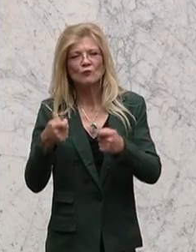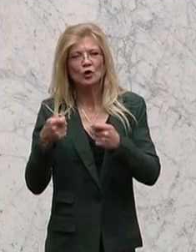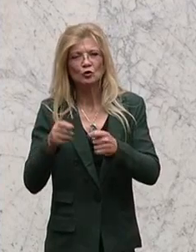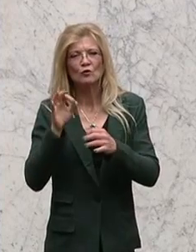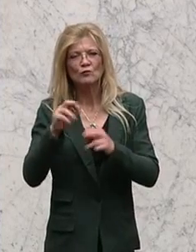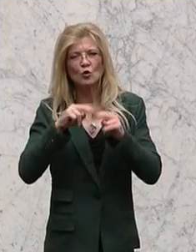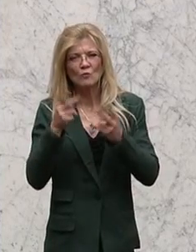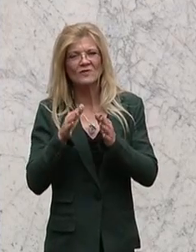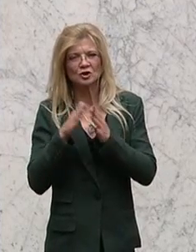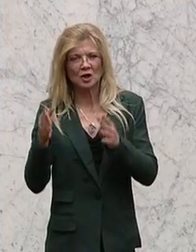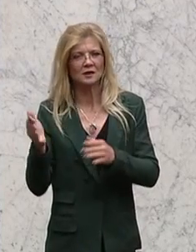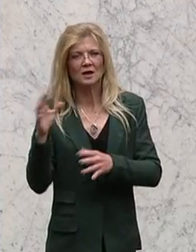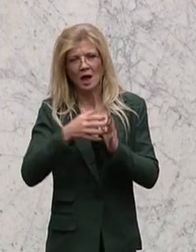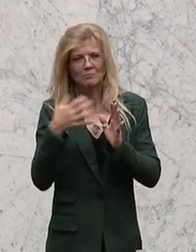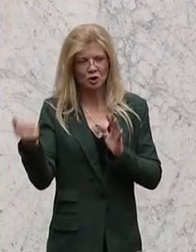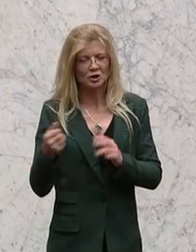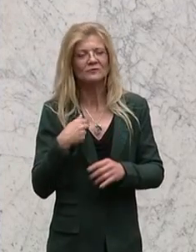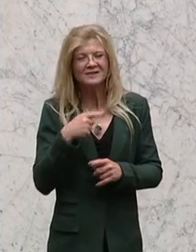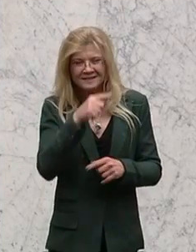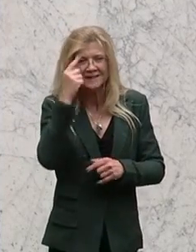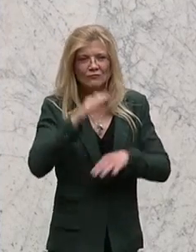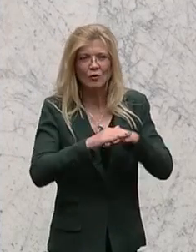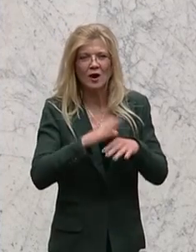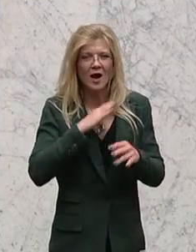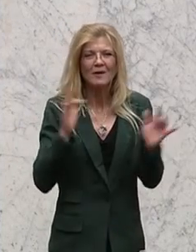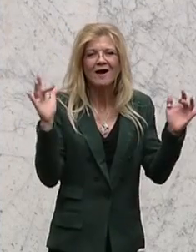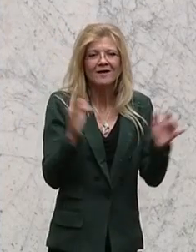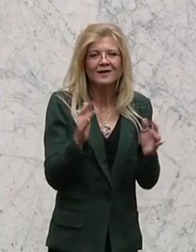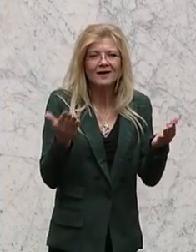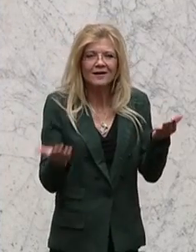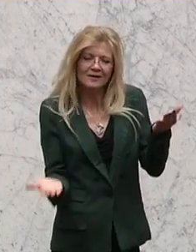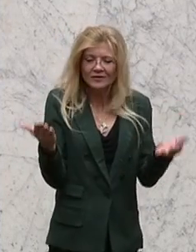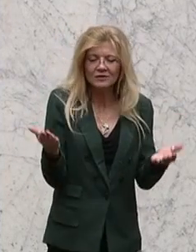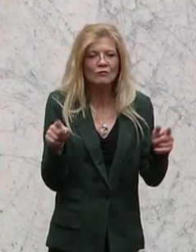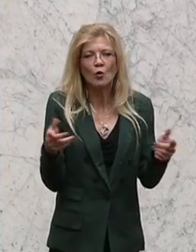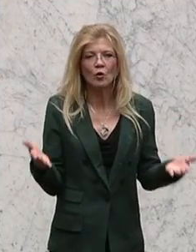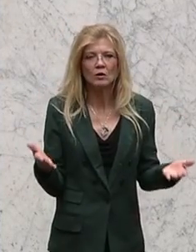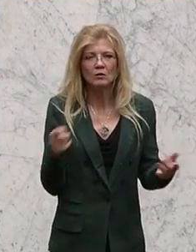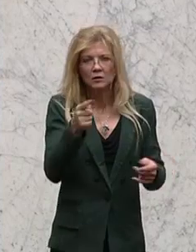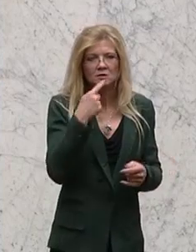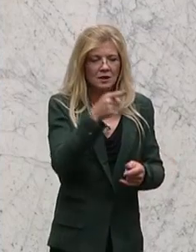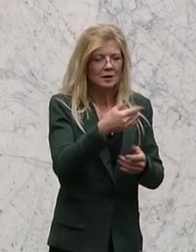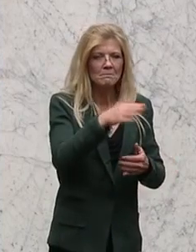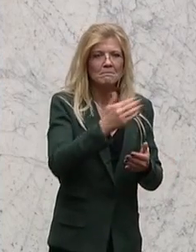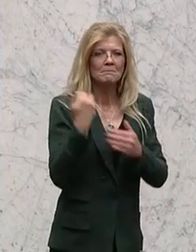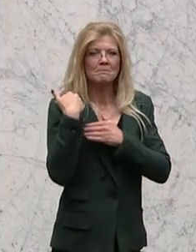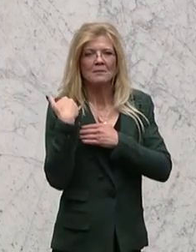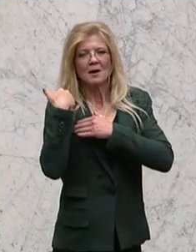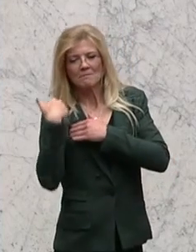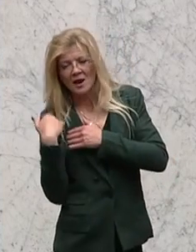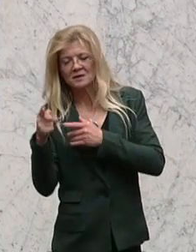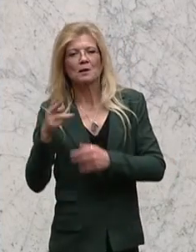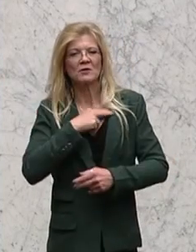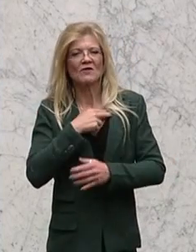Nur, es fehlt mir immer das Gegengewicht. Sie gehen her und sagen, wir belasten da mehr, wir schaffen dieses Privileg ab, aber im